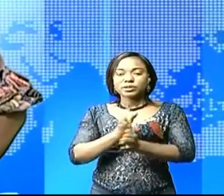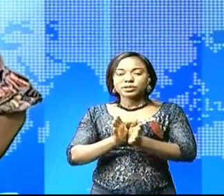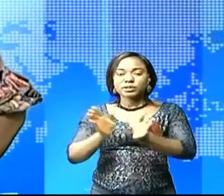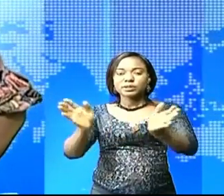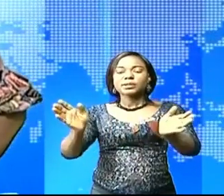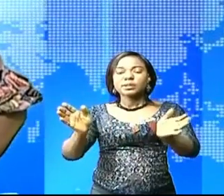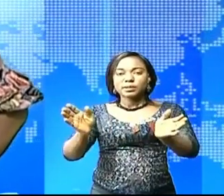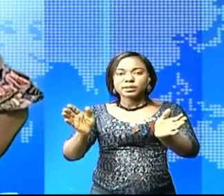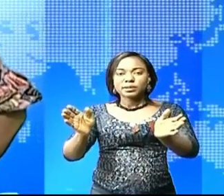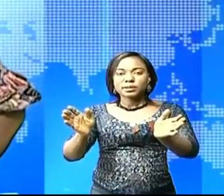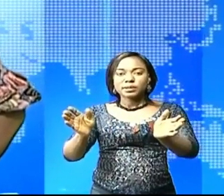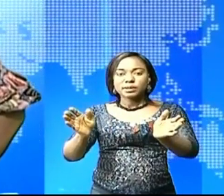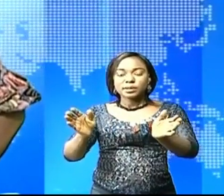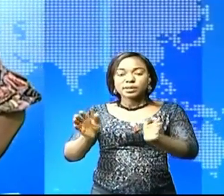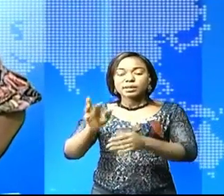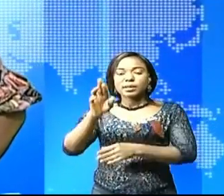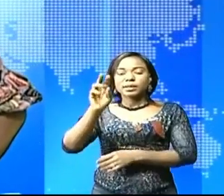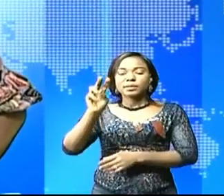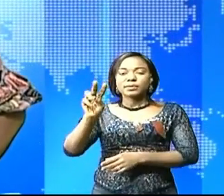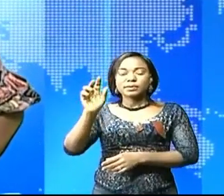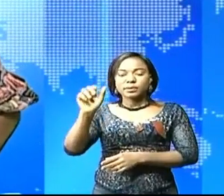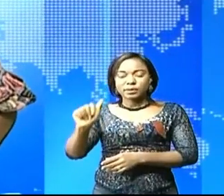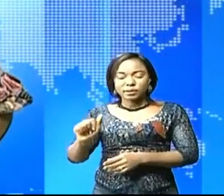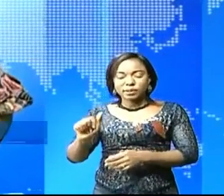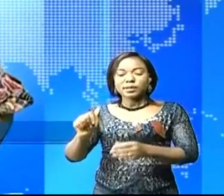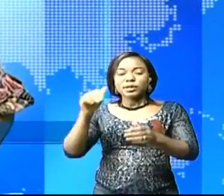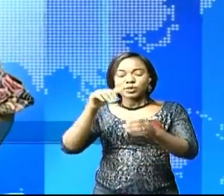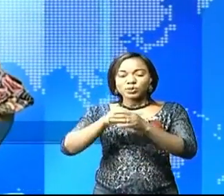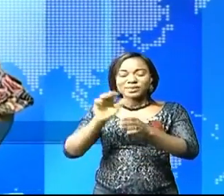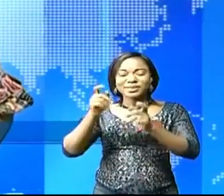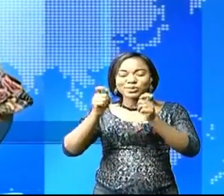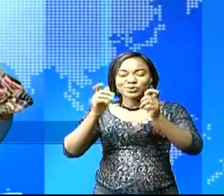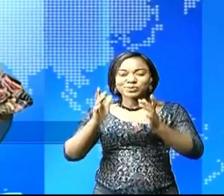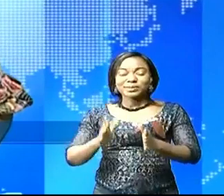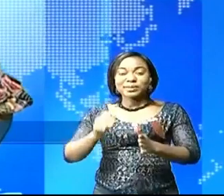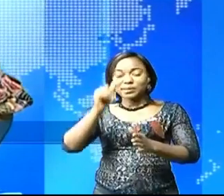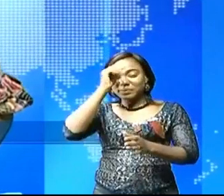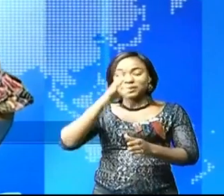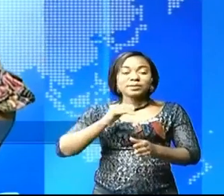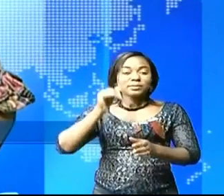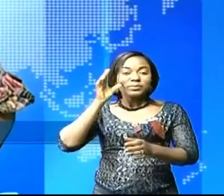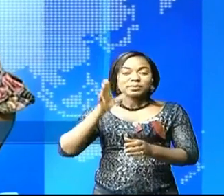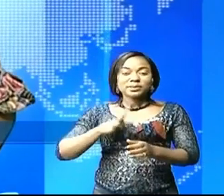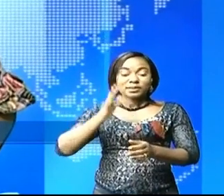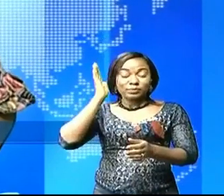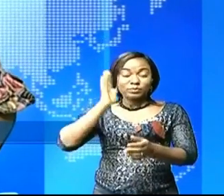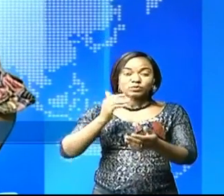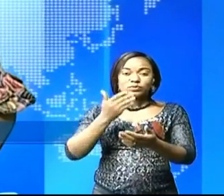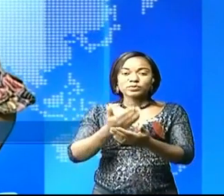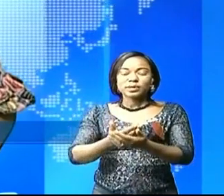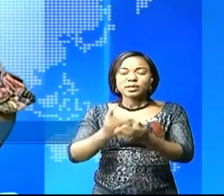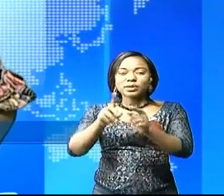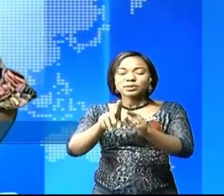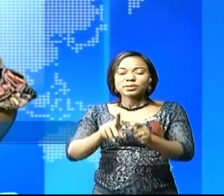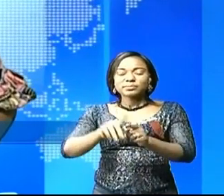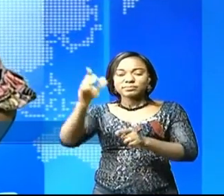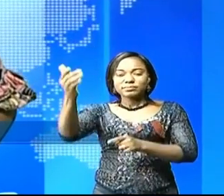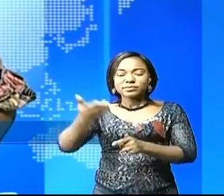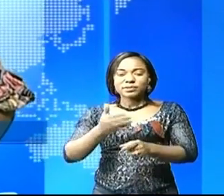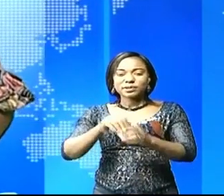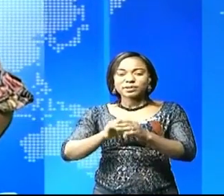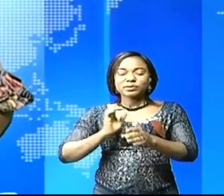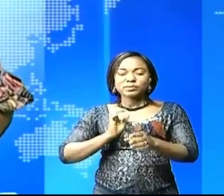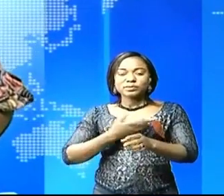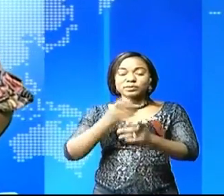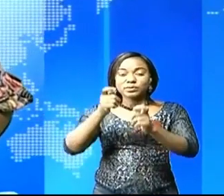la RVA.'est à suivre dans ce journal. Mesdames et messieurs, bonsoir et bienvenue dans cette première